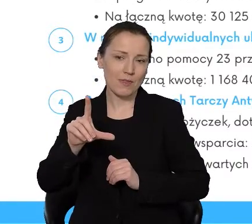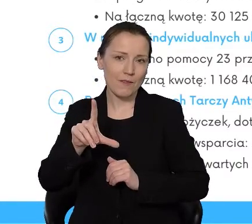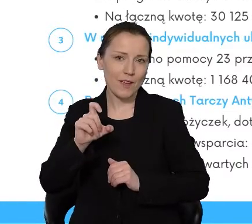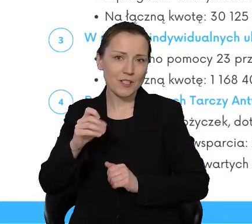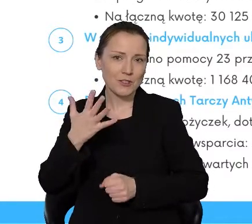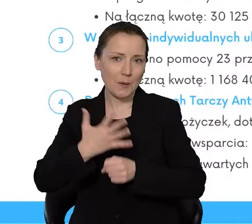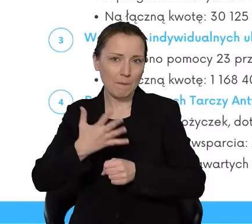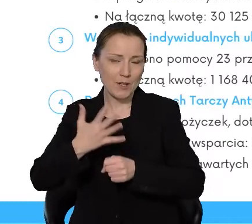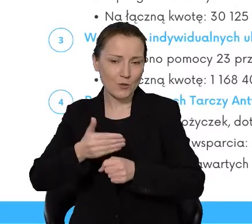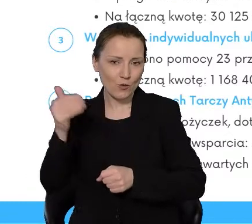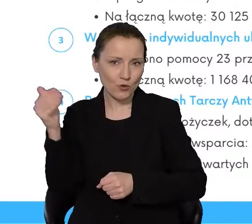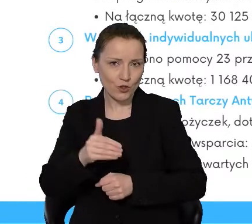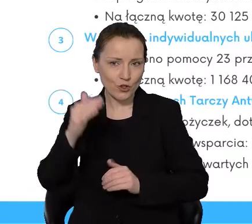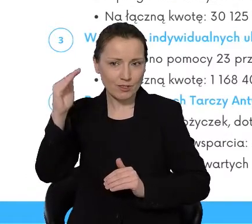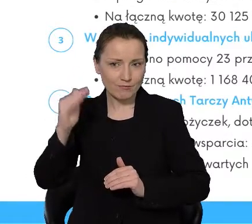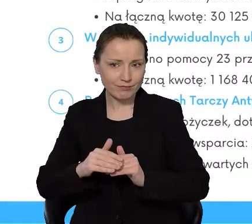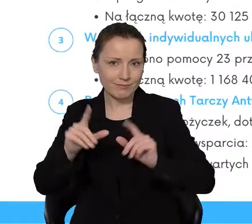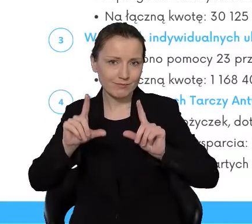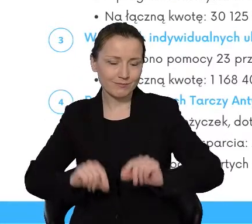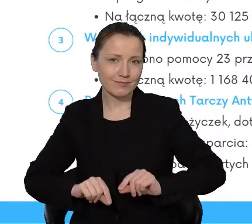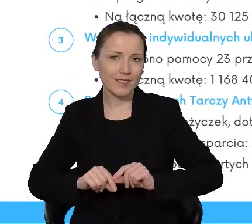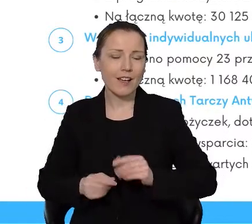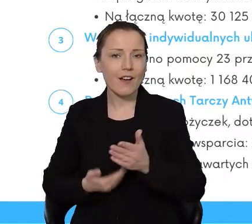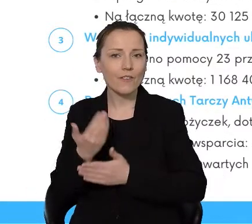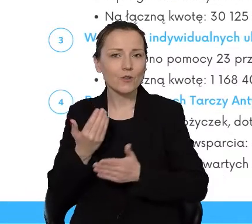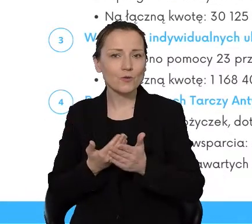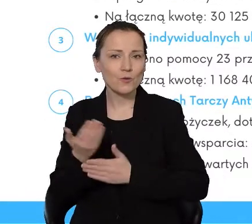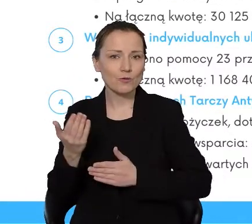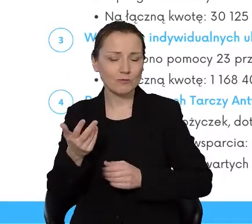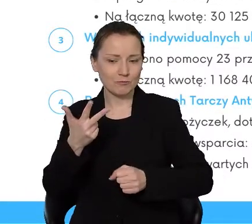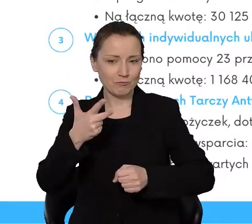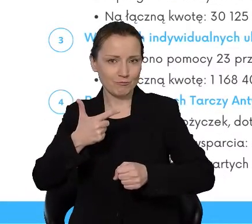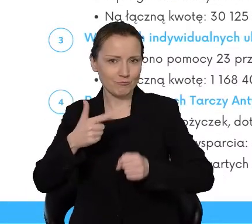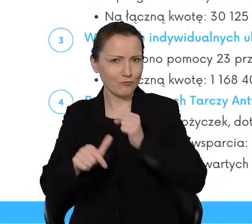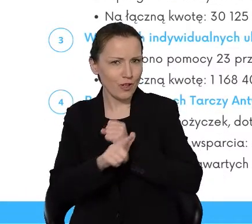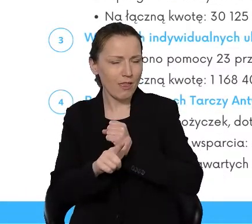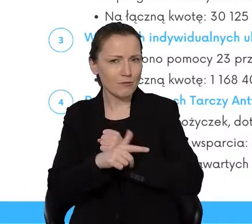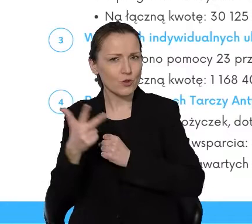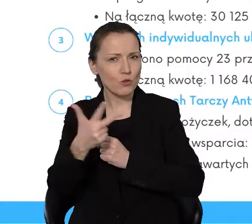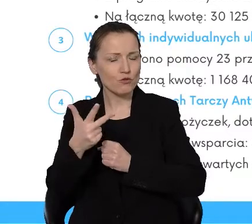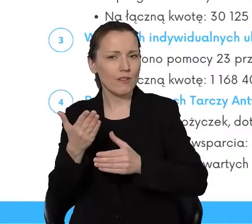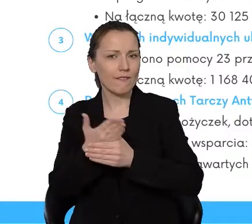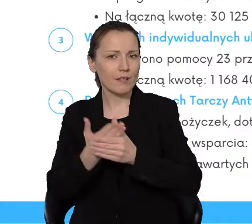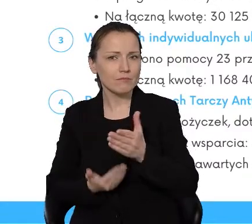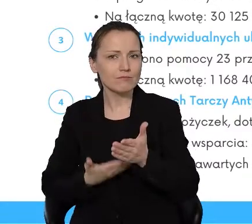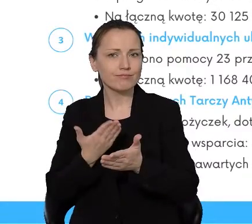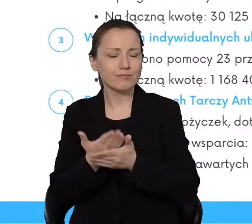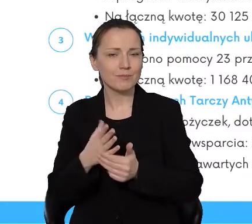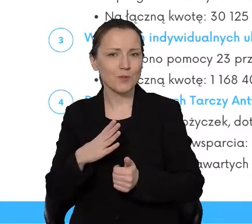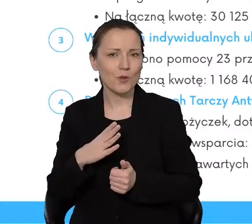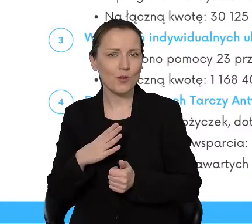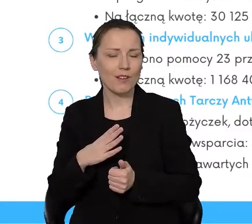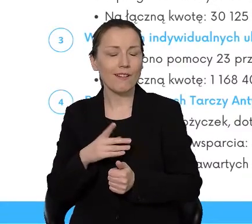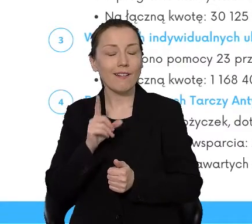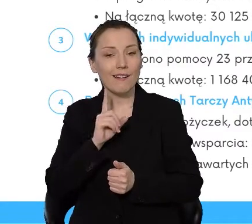kwota obniżek i wnioskujących było 73 podmioty. Wreszcie także był